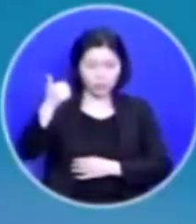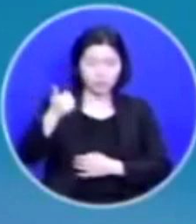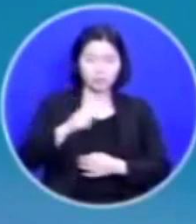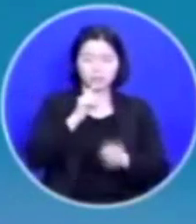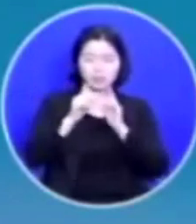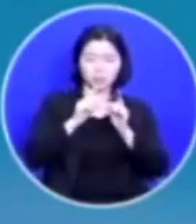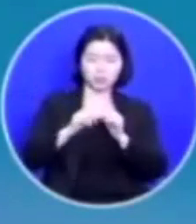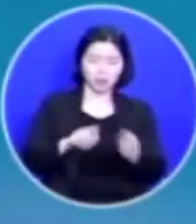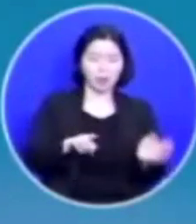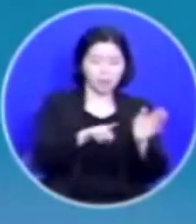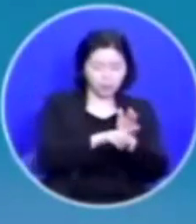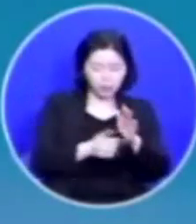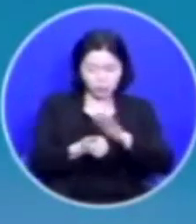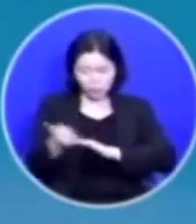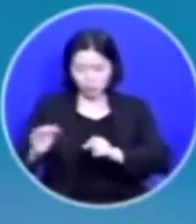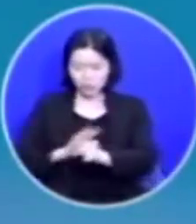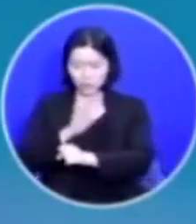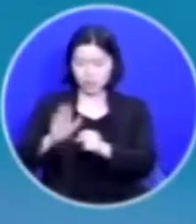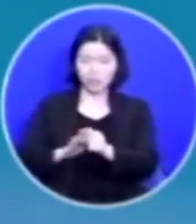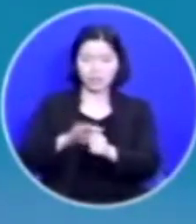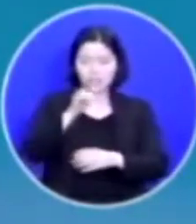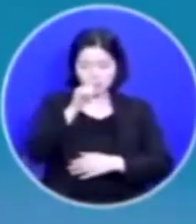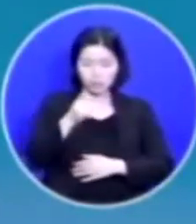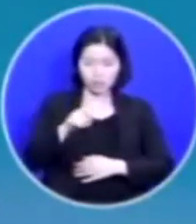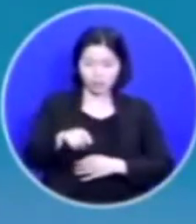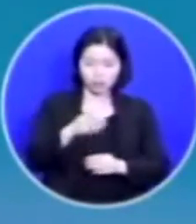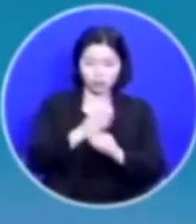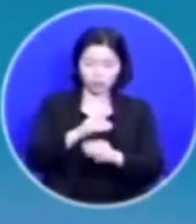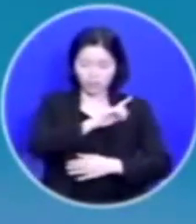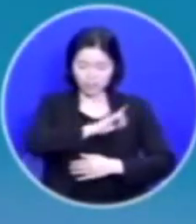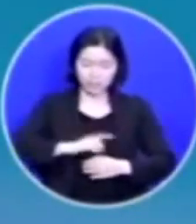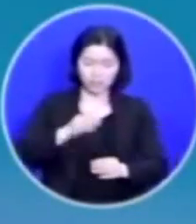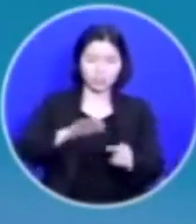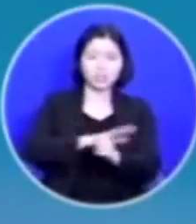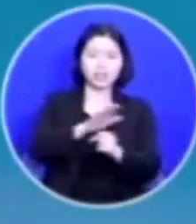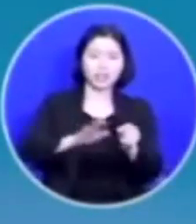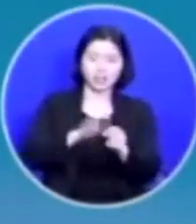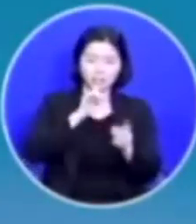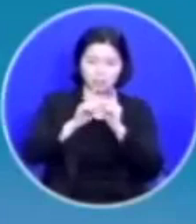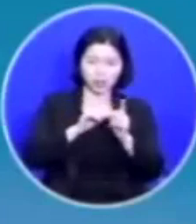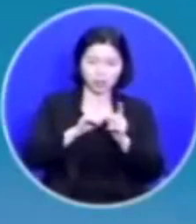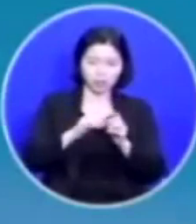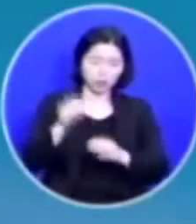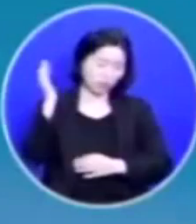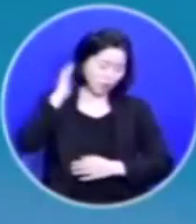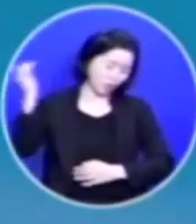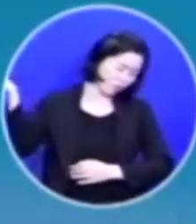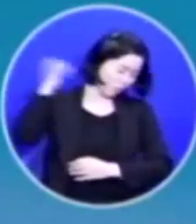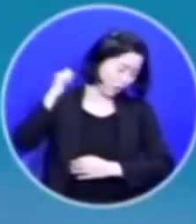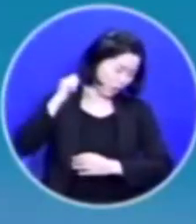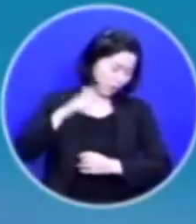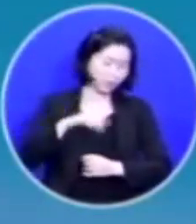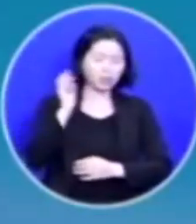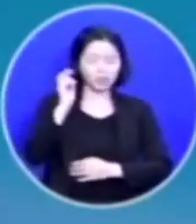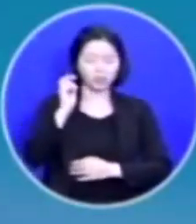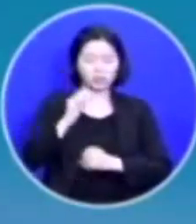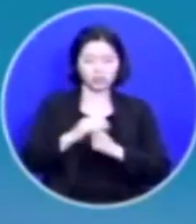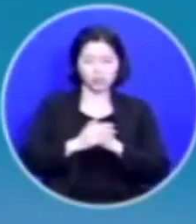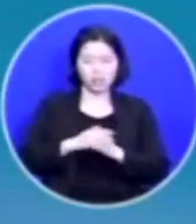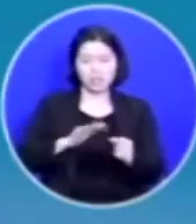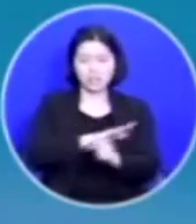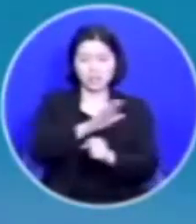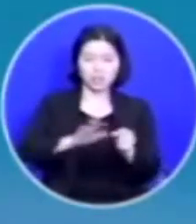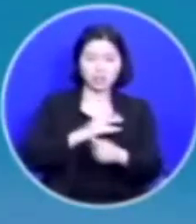항상 있을 것인데 그 중에 제일은 사랑이라 말씀을 듣고 뒤통수를 발로 걷어 차인 기분이었습니다 사랑이